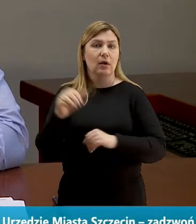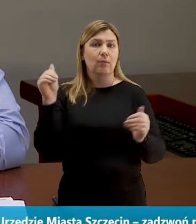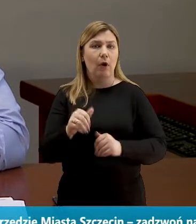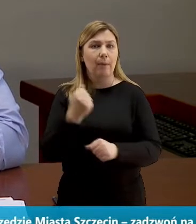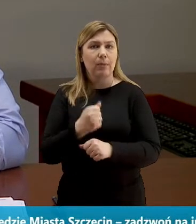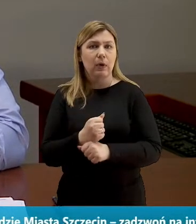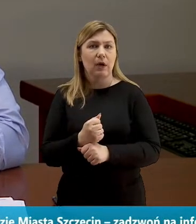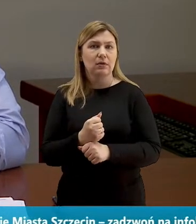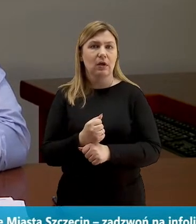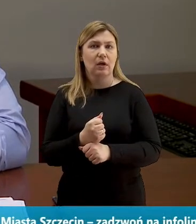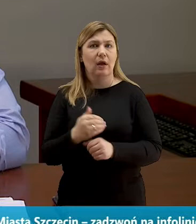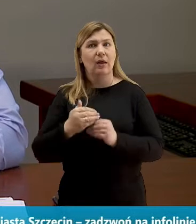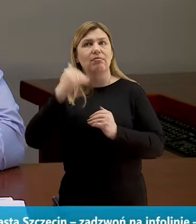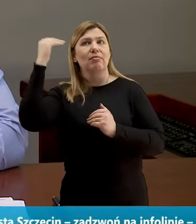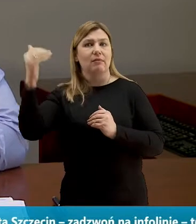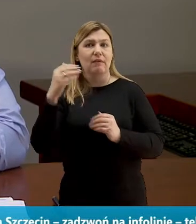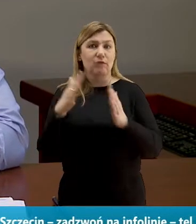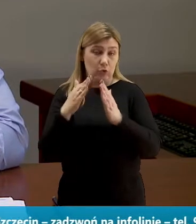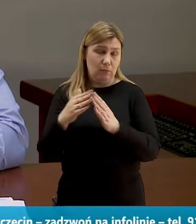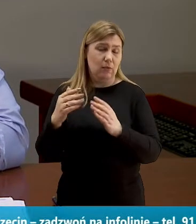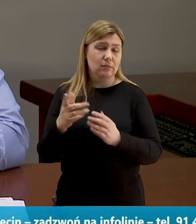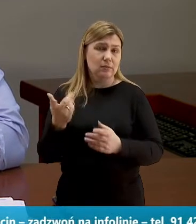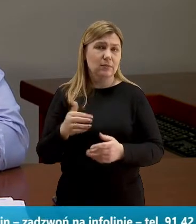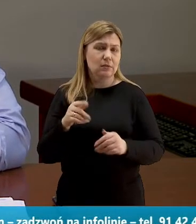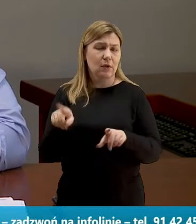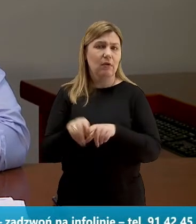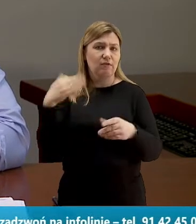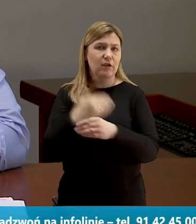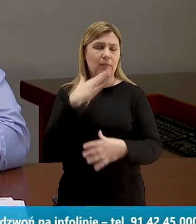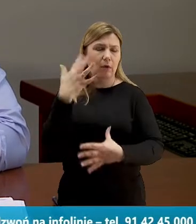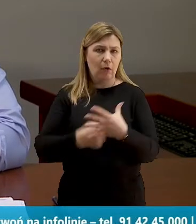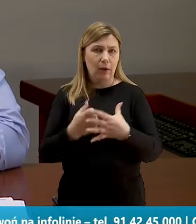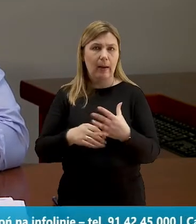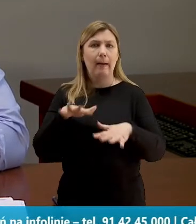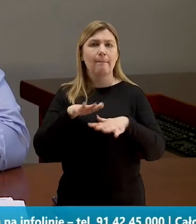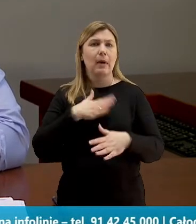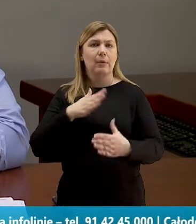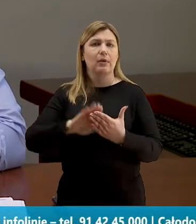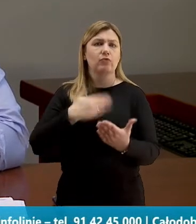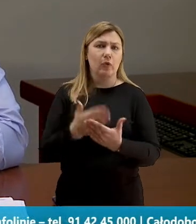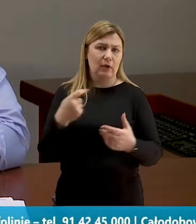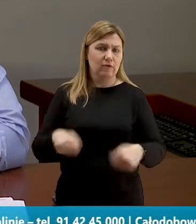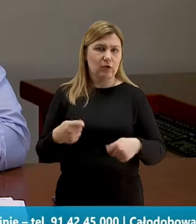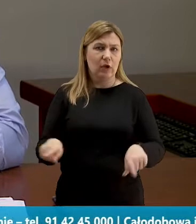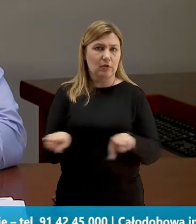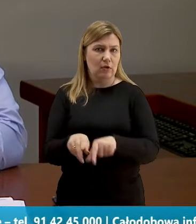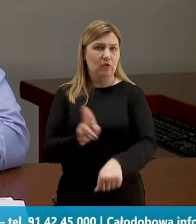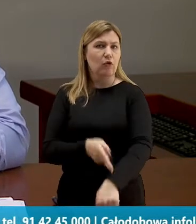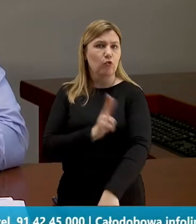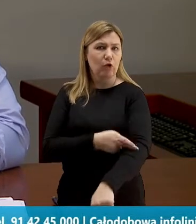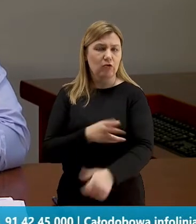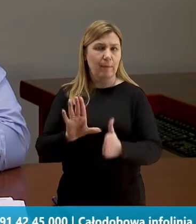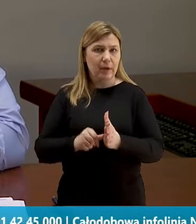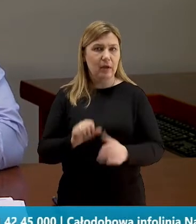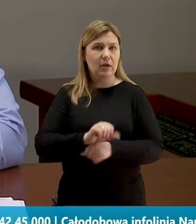poza zakładem pracy, domu, firmy z tego korzystają. Mamy wiele takich przykładów w Szczecinie. Także w Urzędzie Miasta